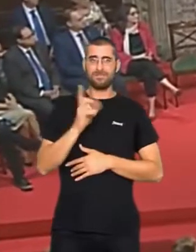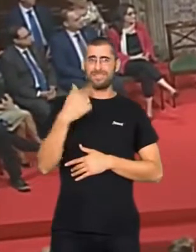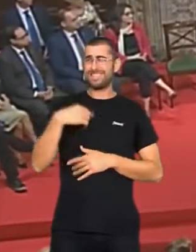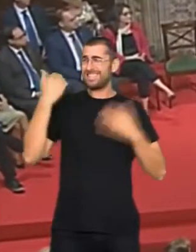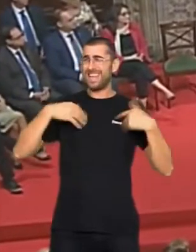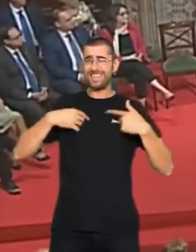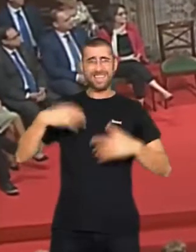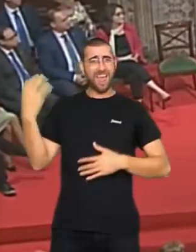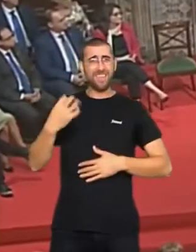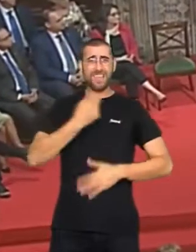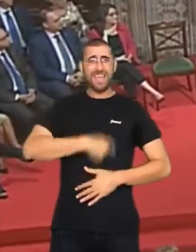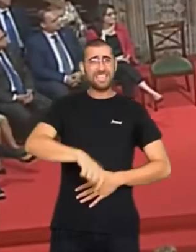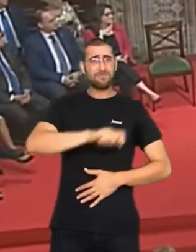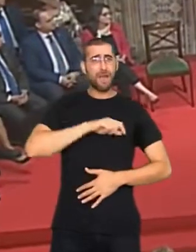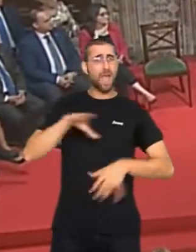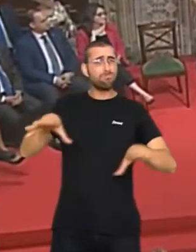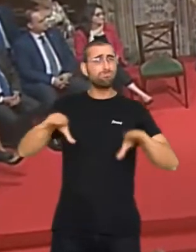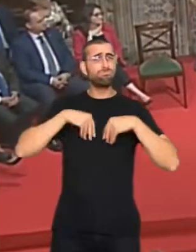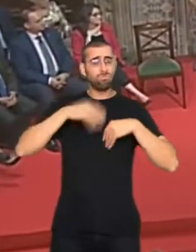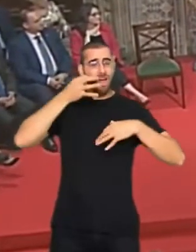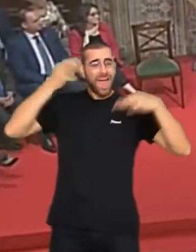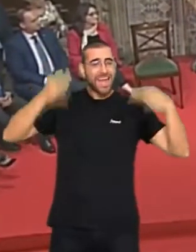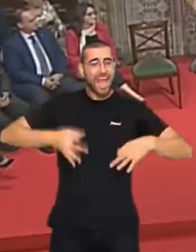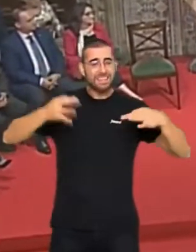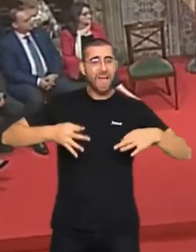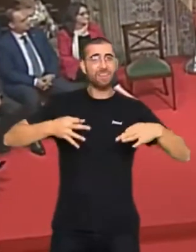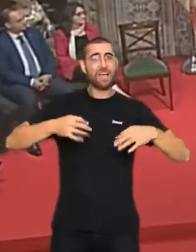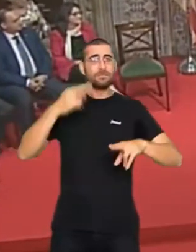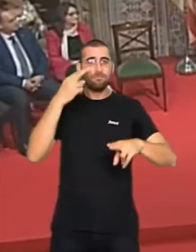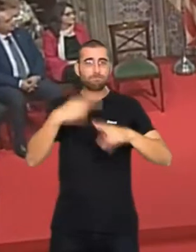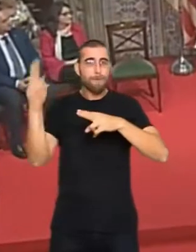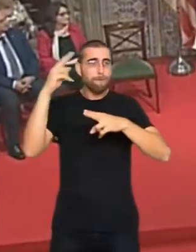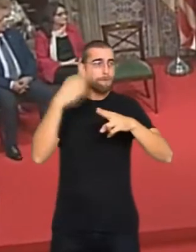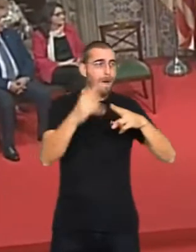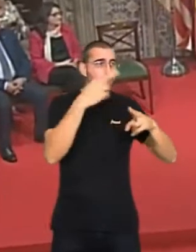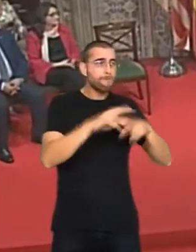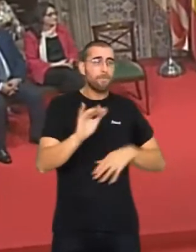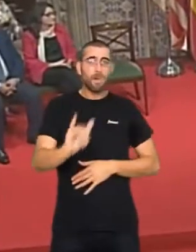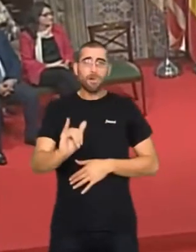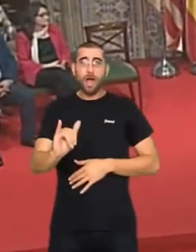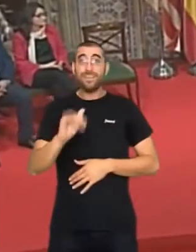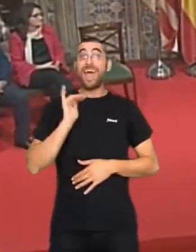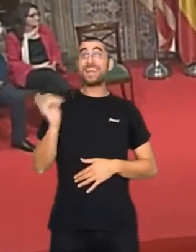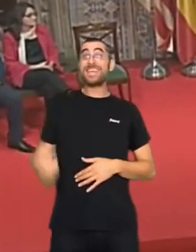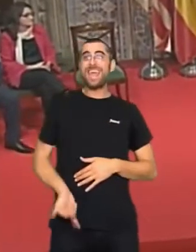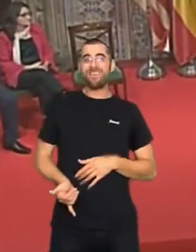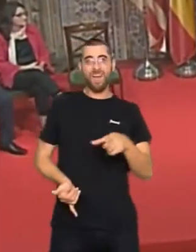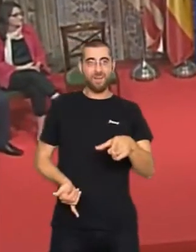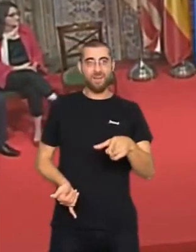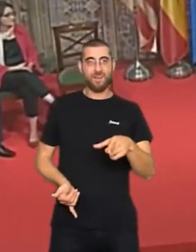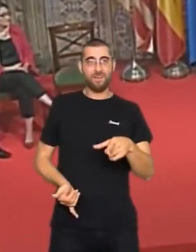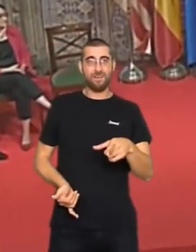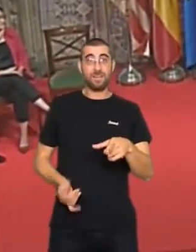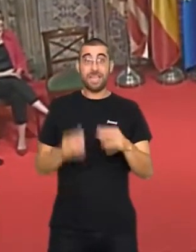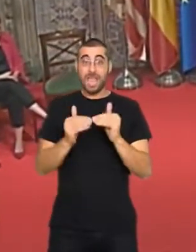totes, Espanya necessita assumir la seva realitat, les seues singularitats, que són una riquesa i que la